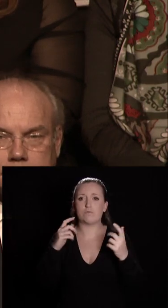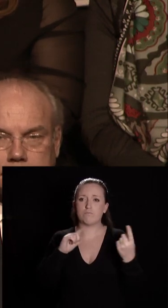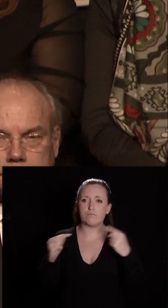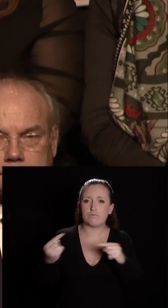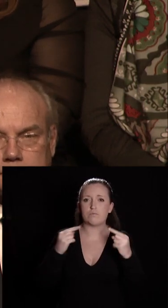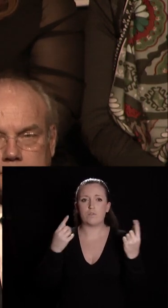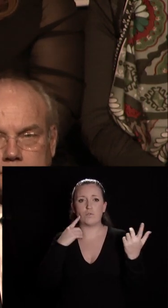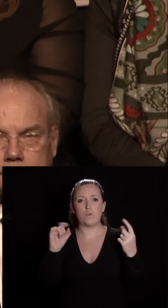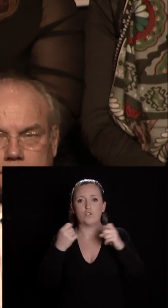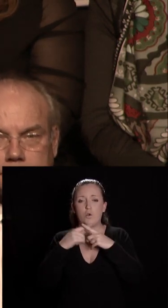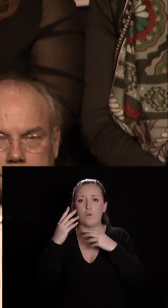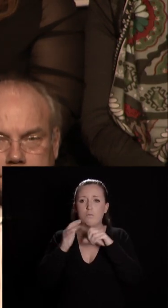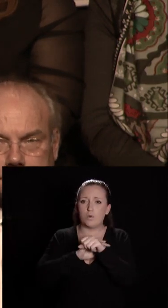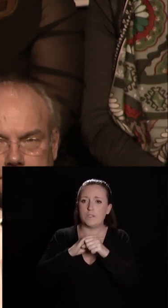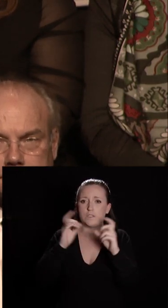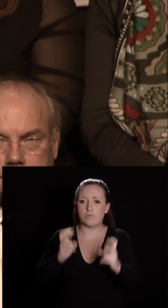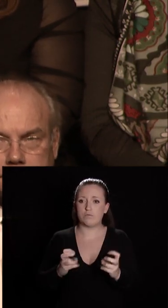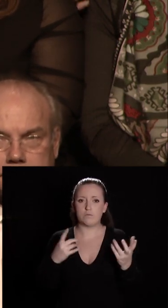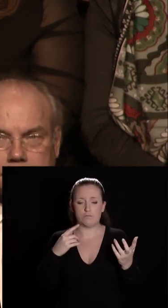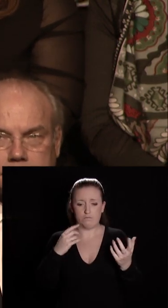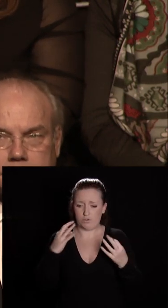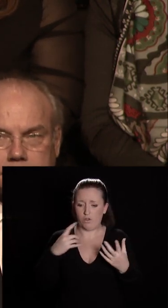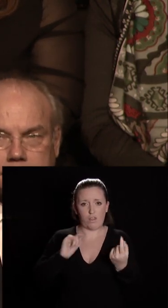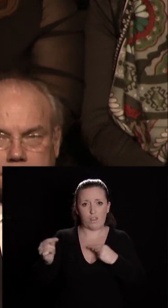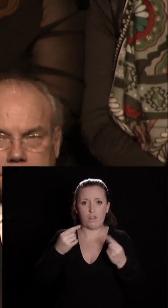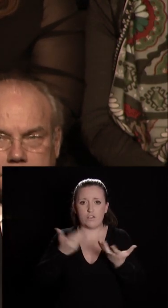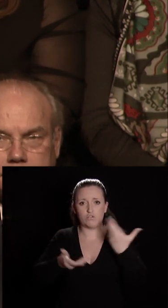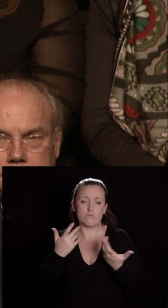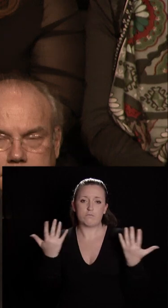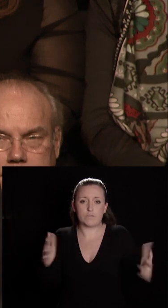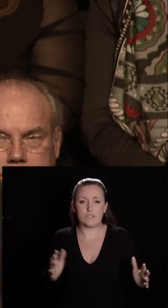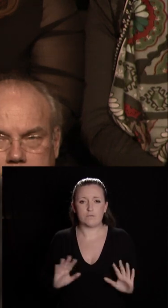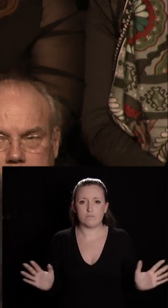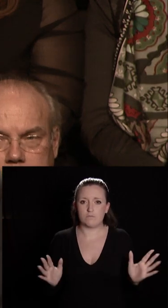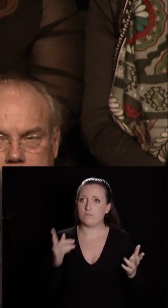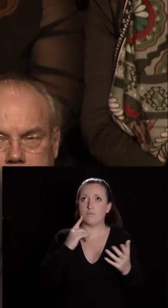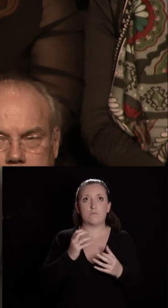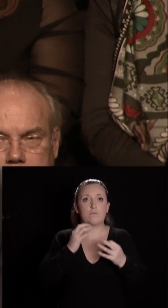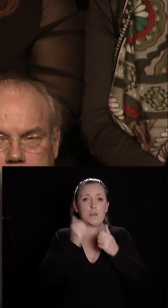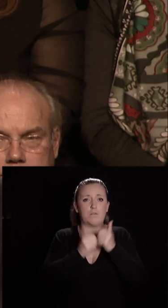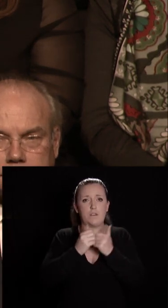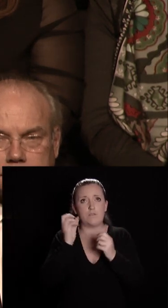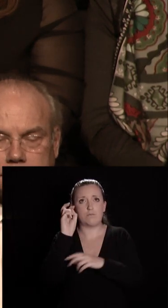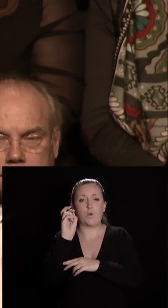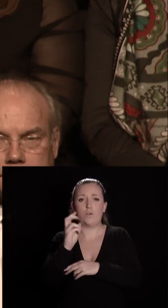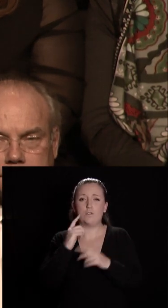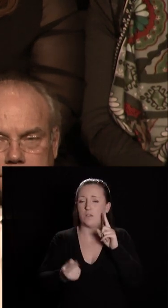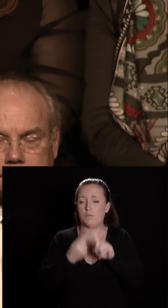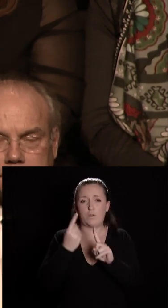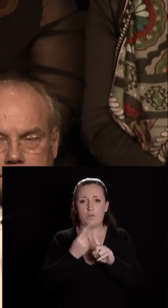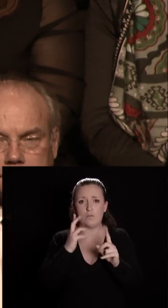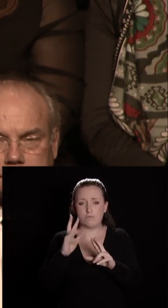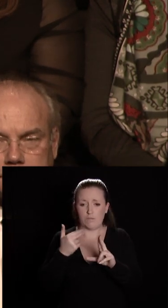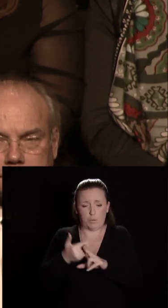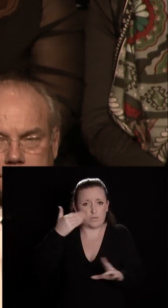des ressources, l'heure n'est plus aux tergiversations. La situation est grave, le défi écologique est immense, les réponses nécessaires sont